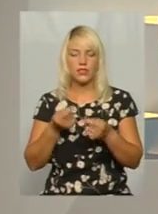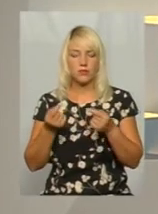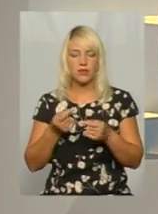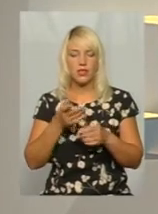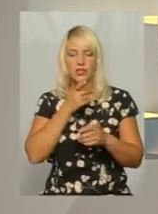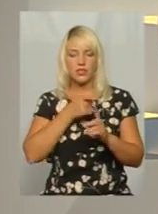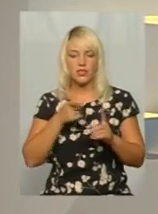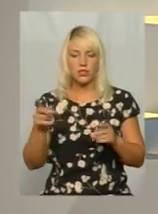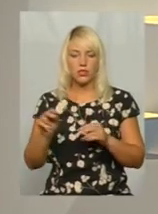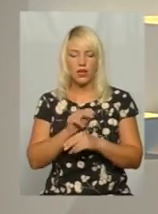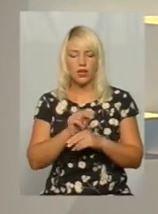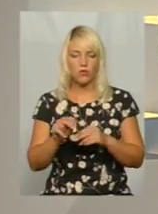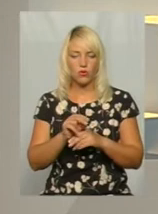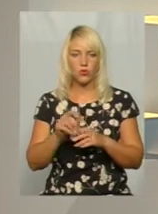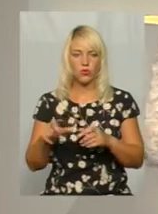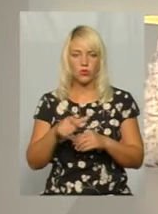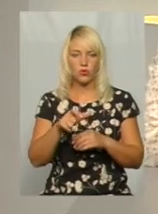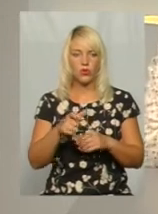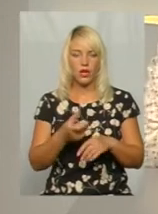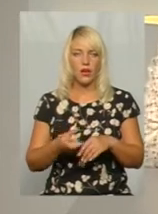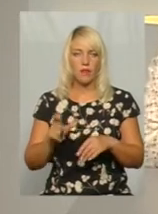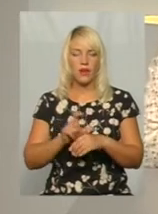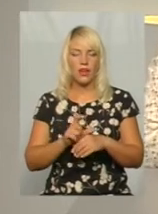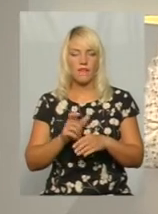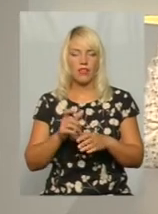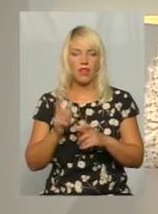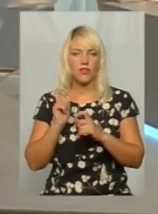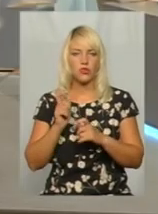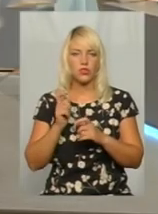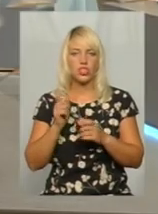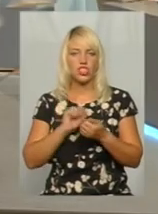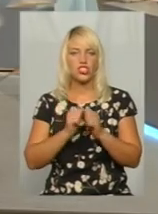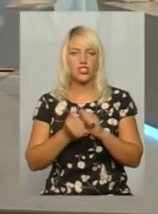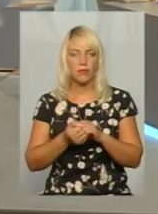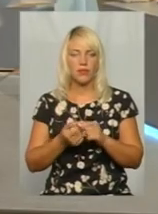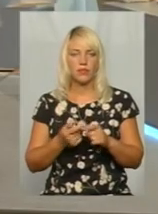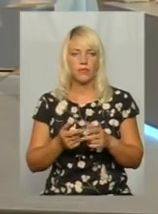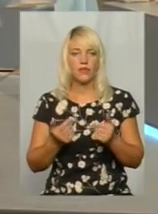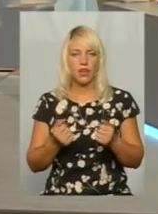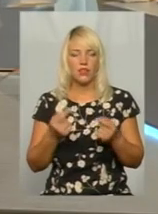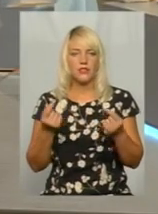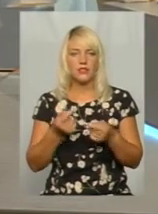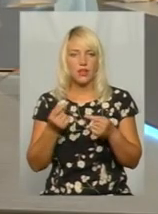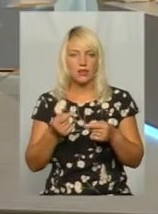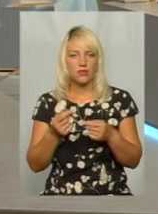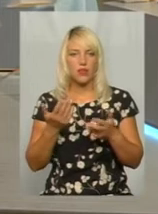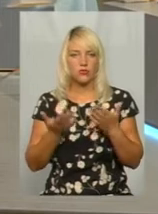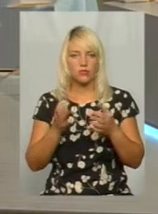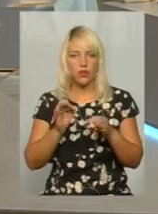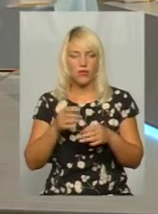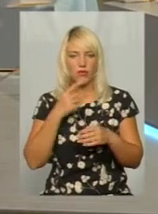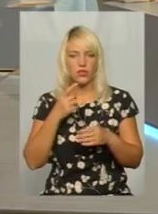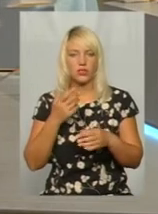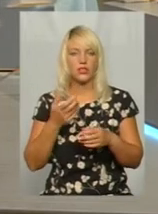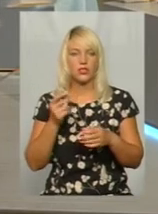щебенем. Чи немає такої сезонності? Ну, дійсно, з біжжям, якщо так говорити, то дійсно,